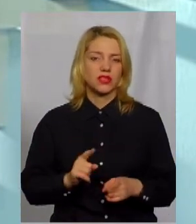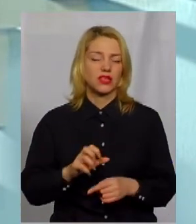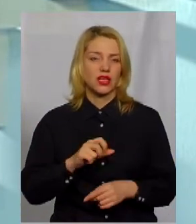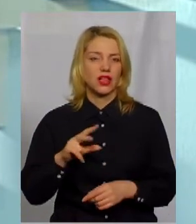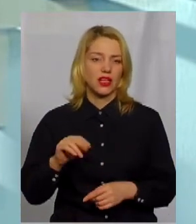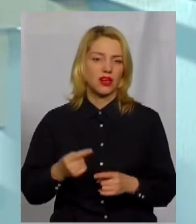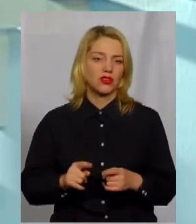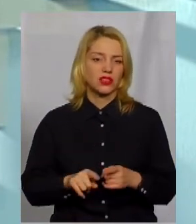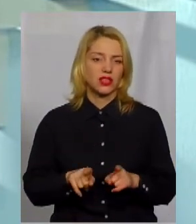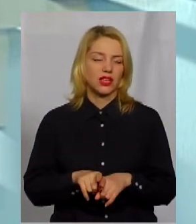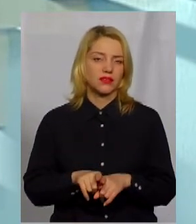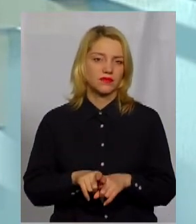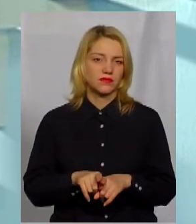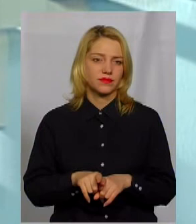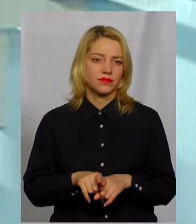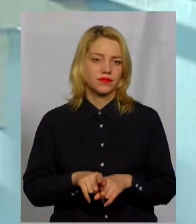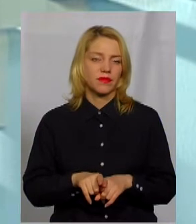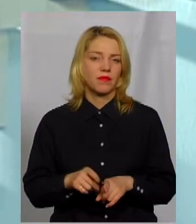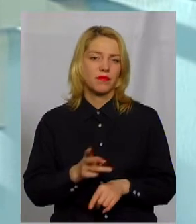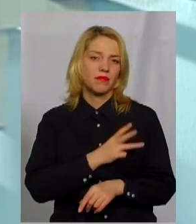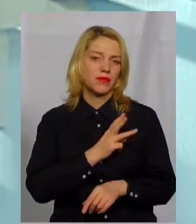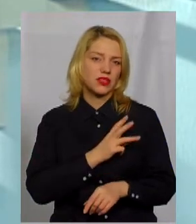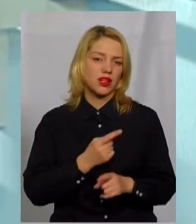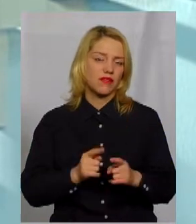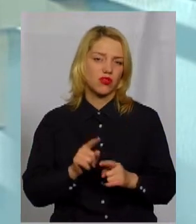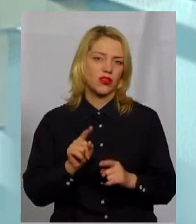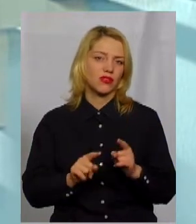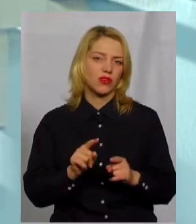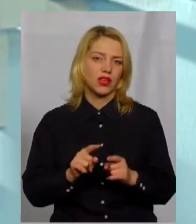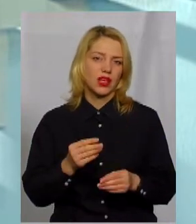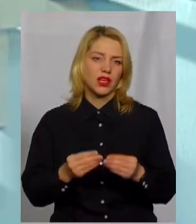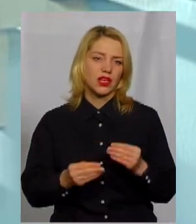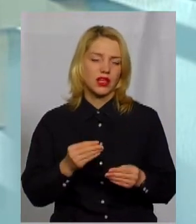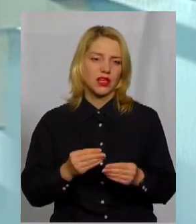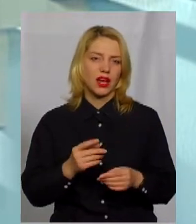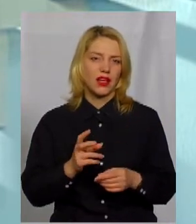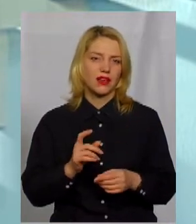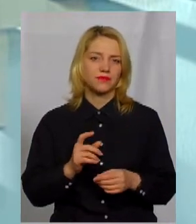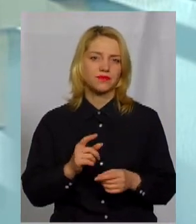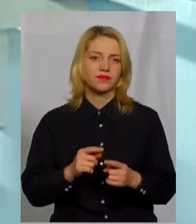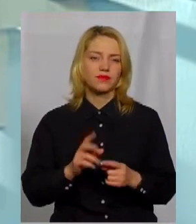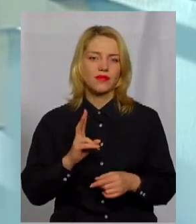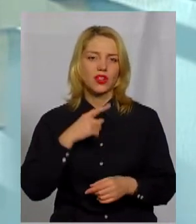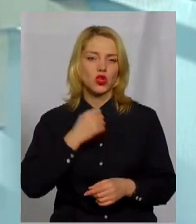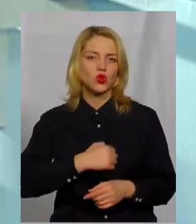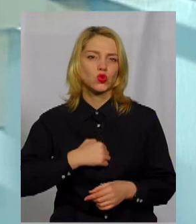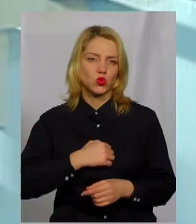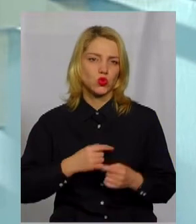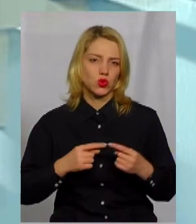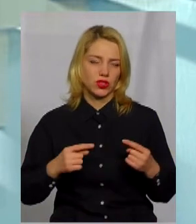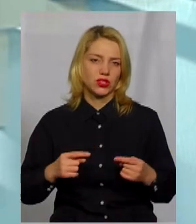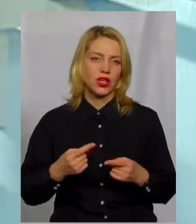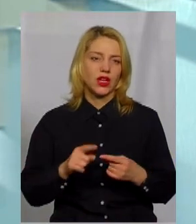Але ось це таке бажання, воно інколи грає і злу певну річ, тому що через це дуже часто